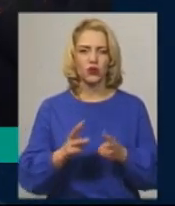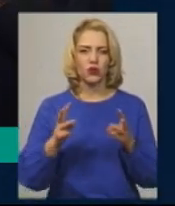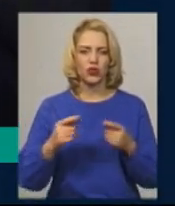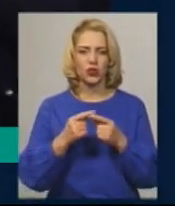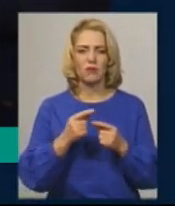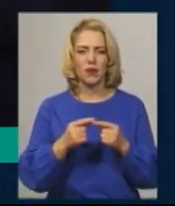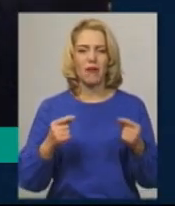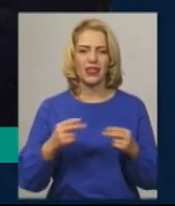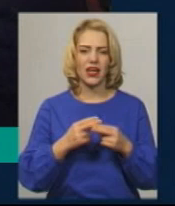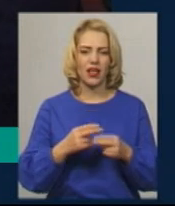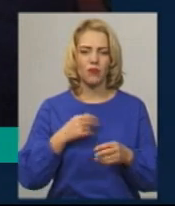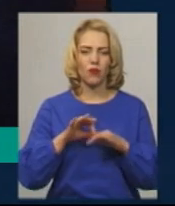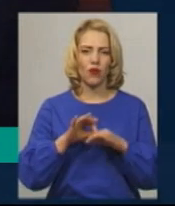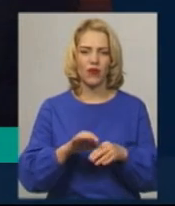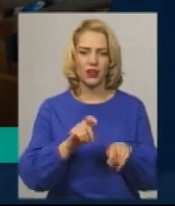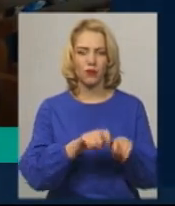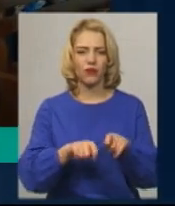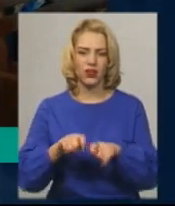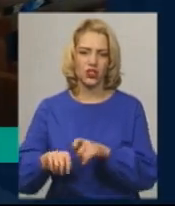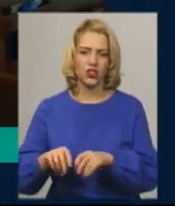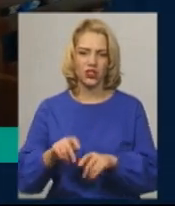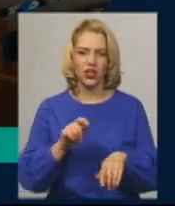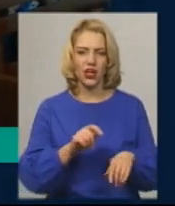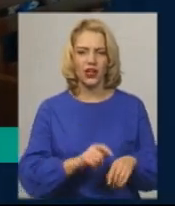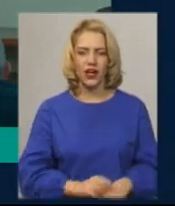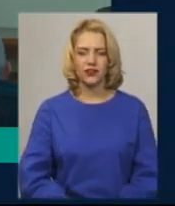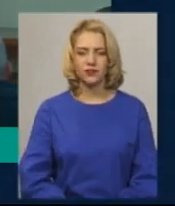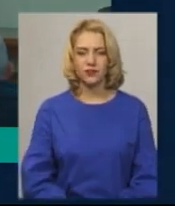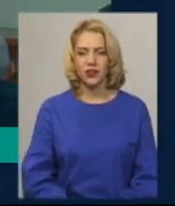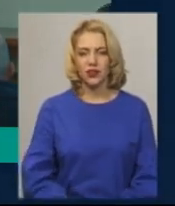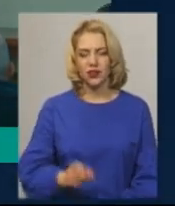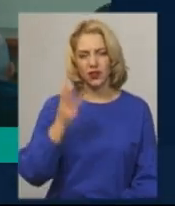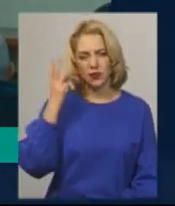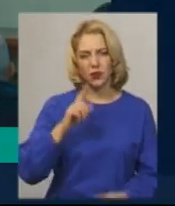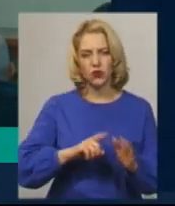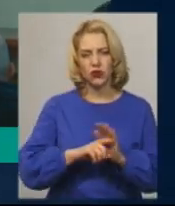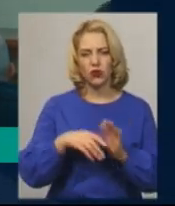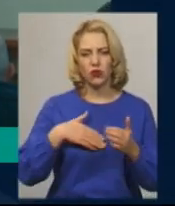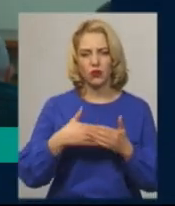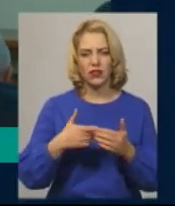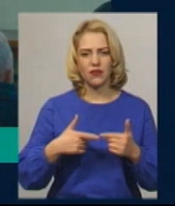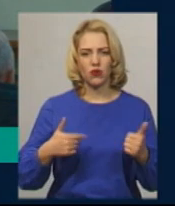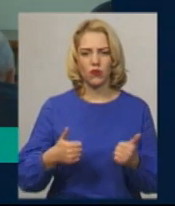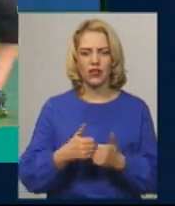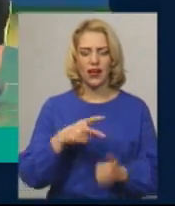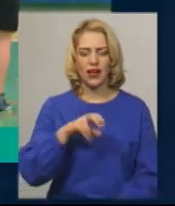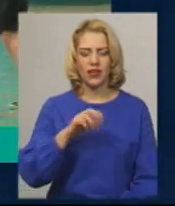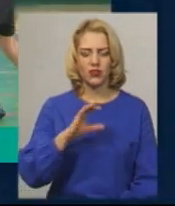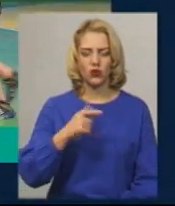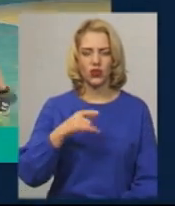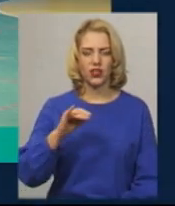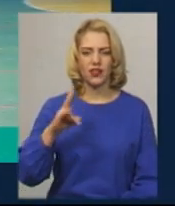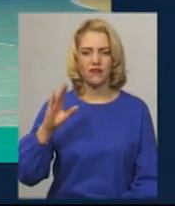профілактичний рейд на Різдвяному ярмарку. На Хмельниччині розпочинає діяти громадське формування «Лісогринівецький щит».